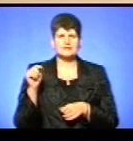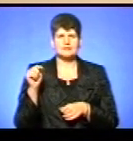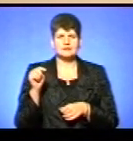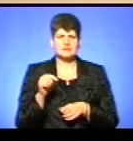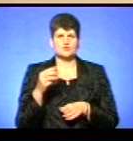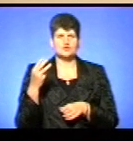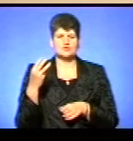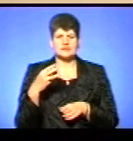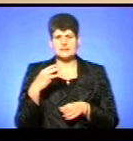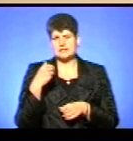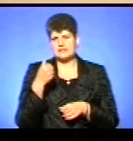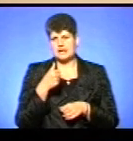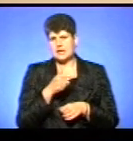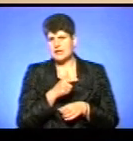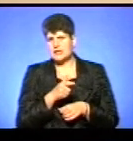історію